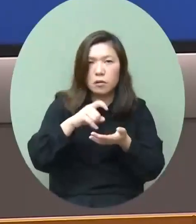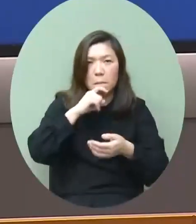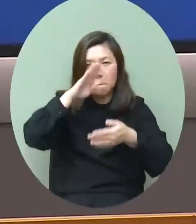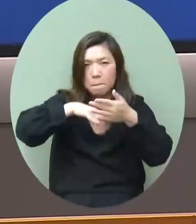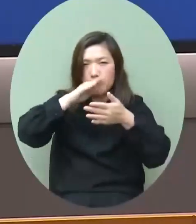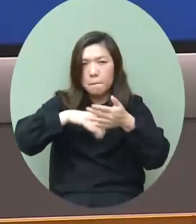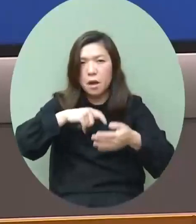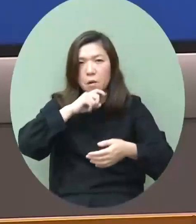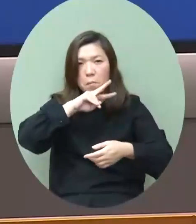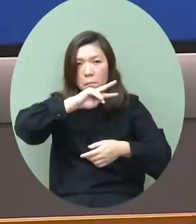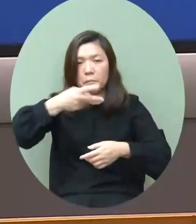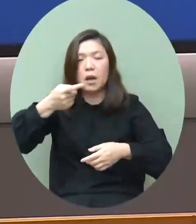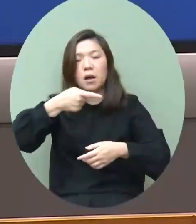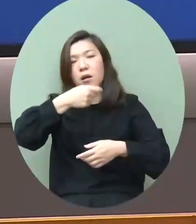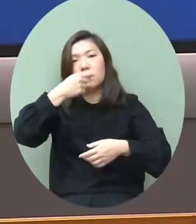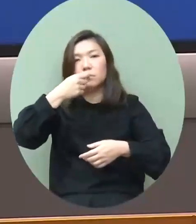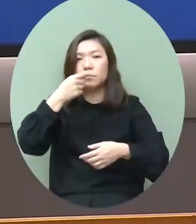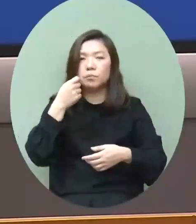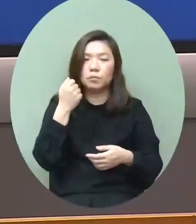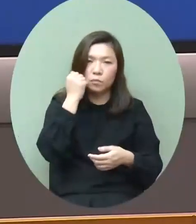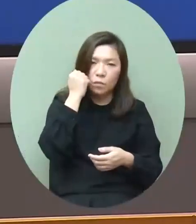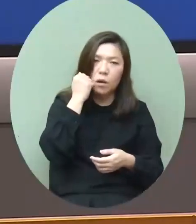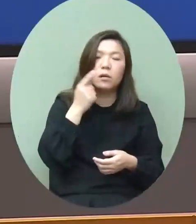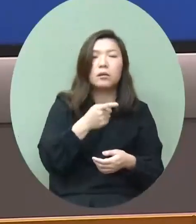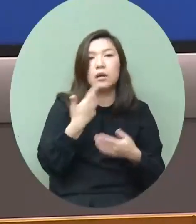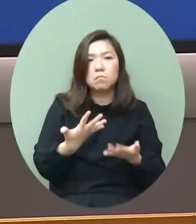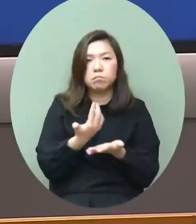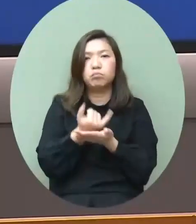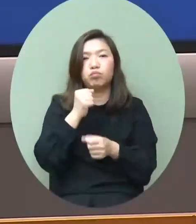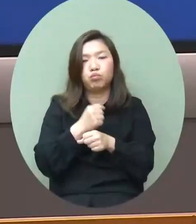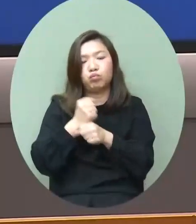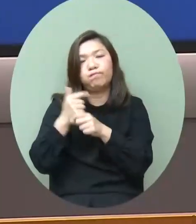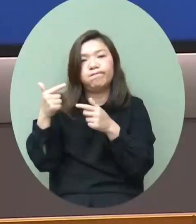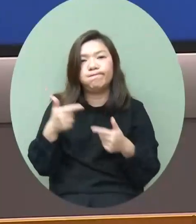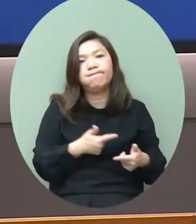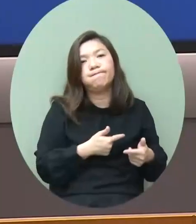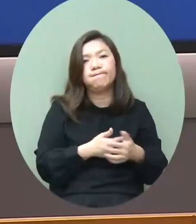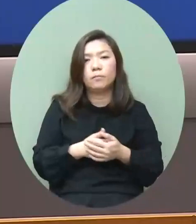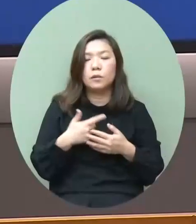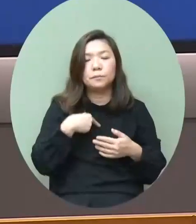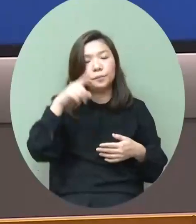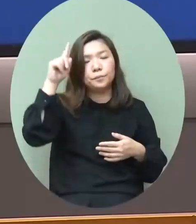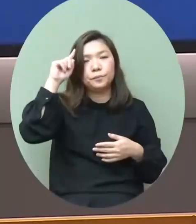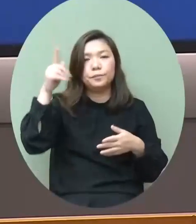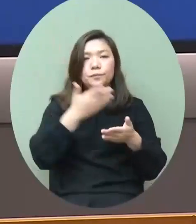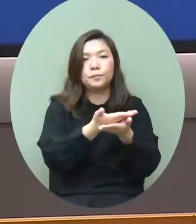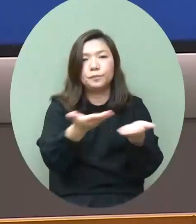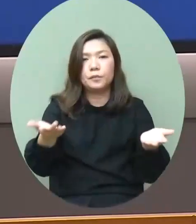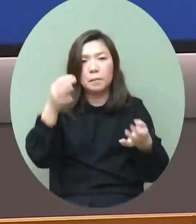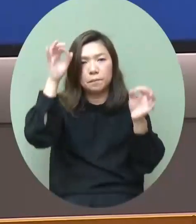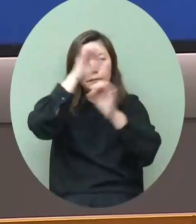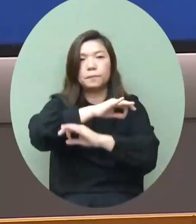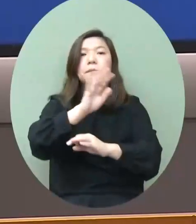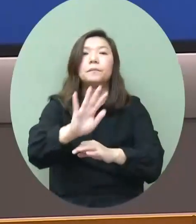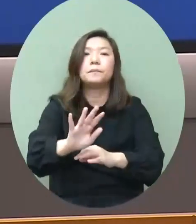不流仍然是一個很重要我們要檢視的工作所以請大家不要誤會亦都